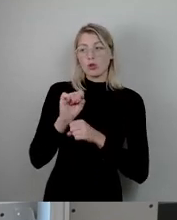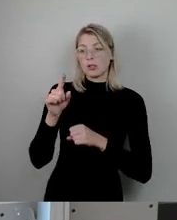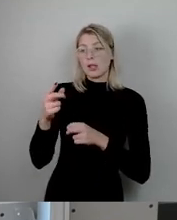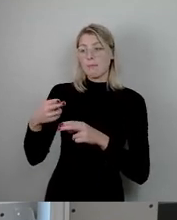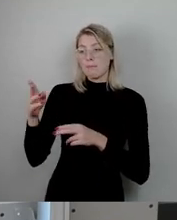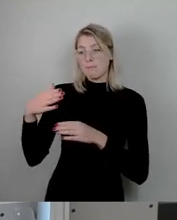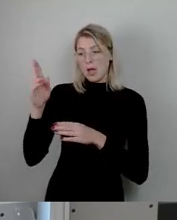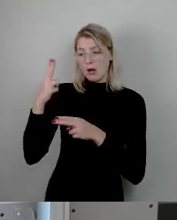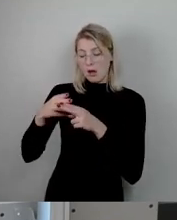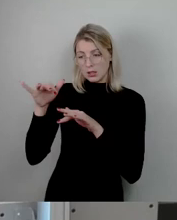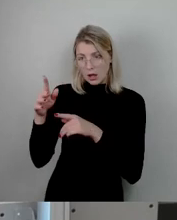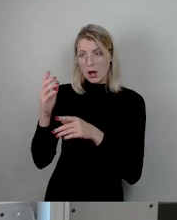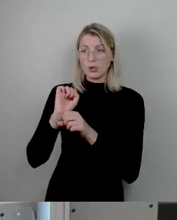gibt.